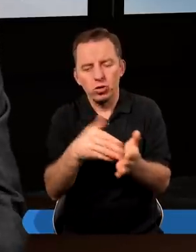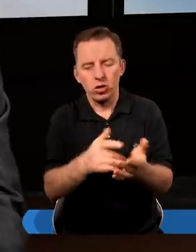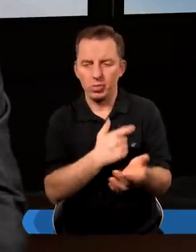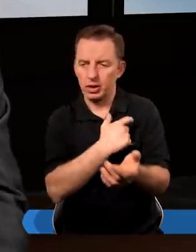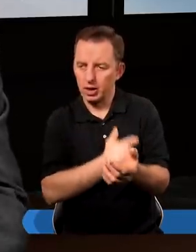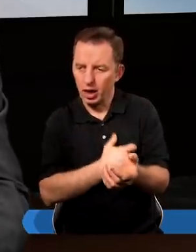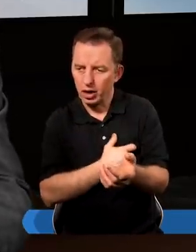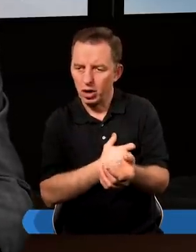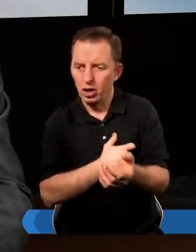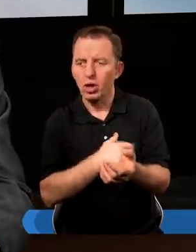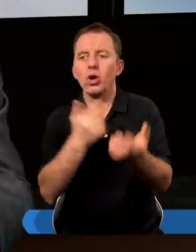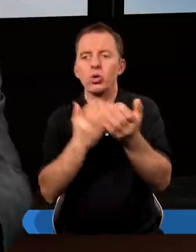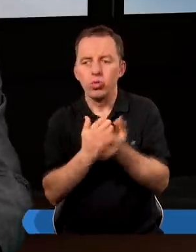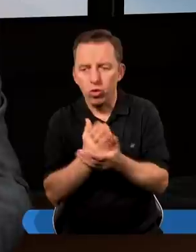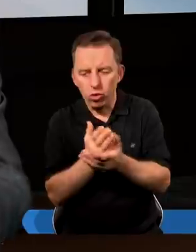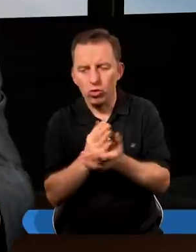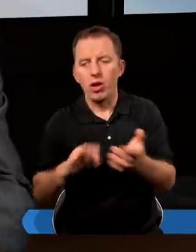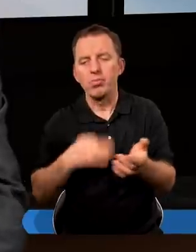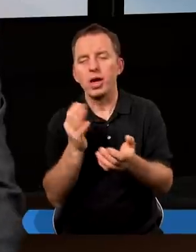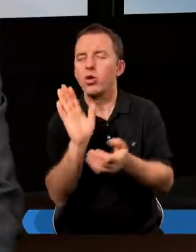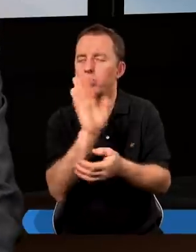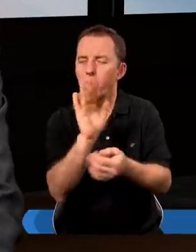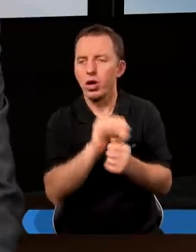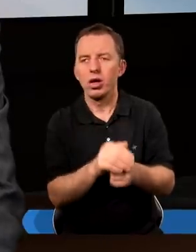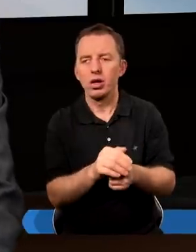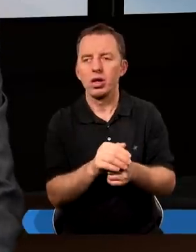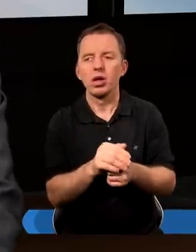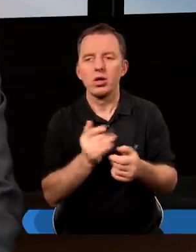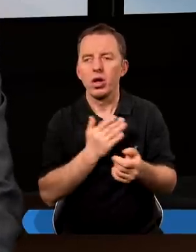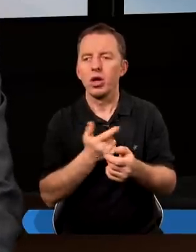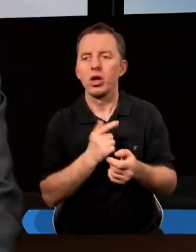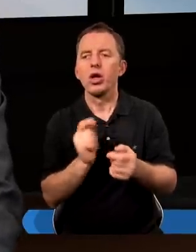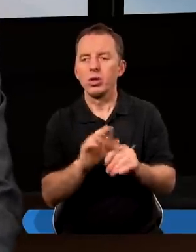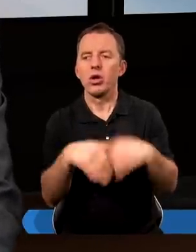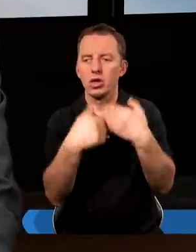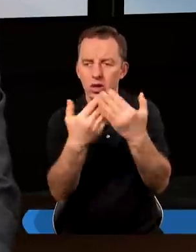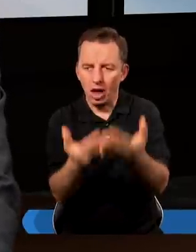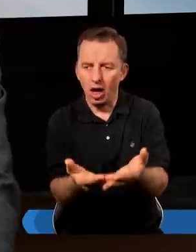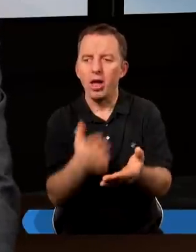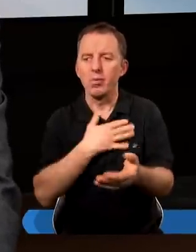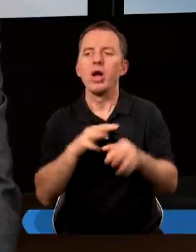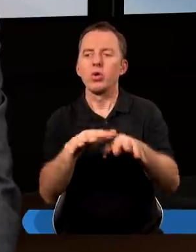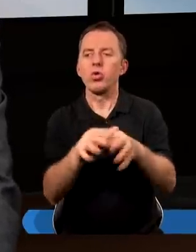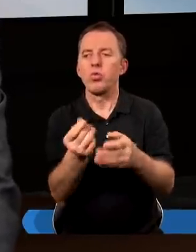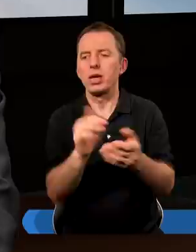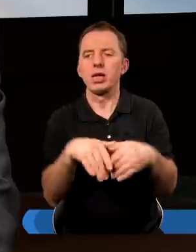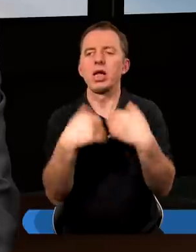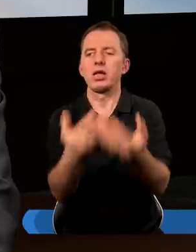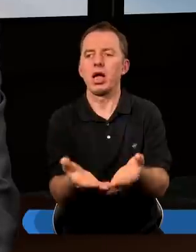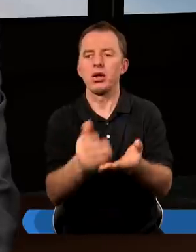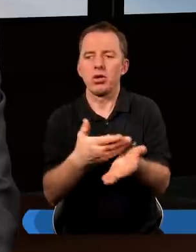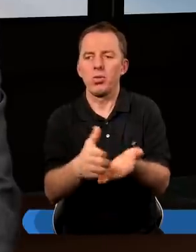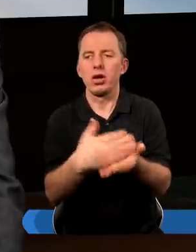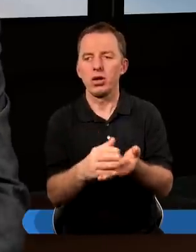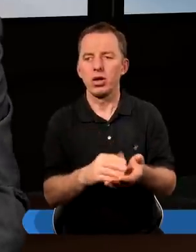serca, chciała w ten sposób usłużyć, służyć Panu Bogu, to miało wartość, a nie to, że ktoś daje dlatego, że ma tych pieniędzy za dużo i